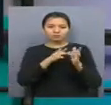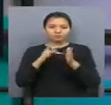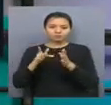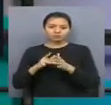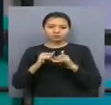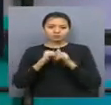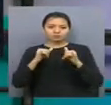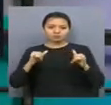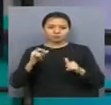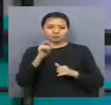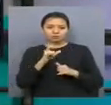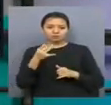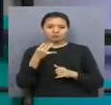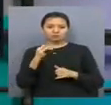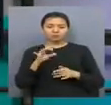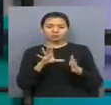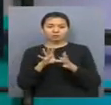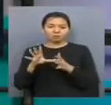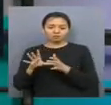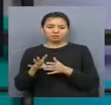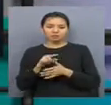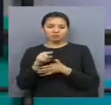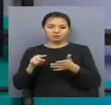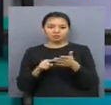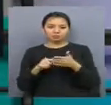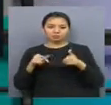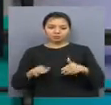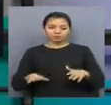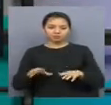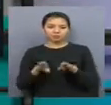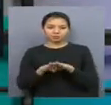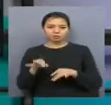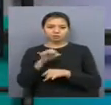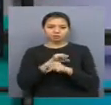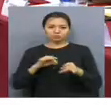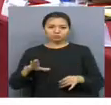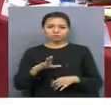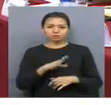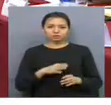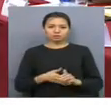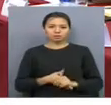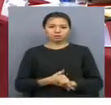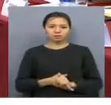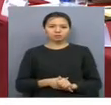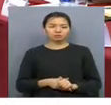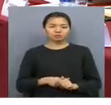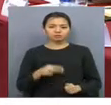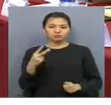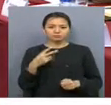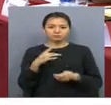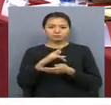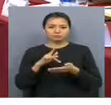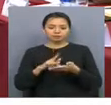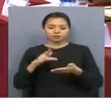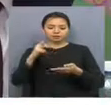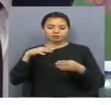дамыту, экологиялық және энергетикалық сұрақтарды шешу мәселелері талқыланды. Екінші орталыға азия форумының